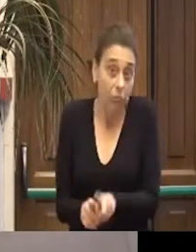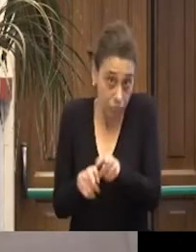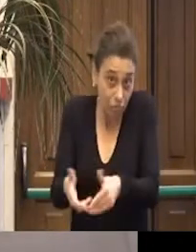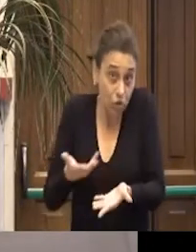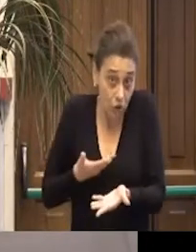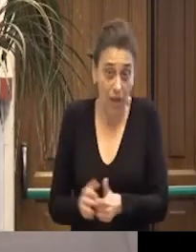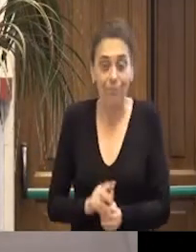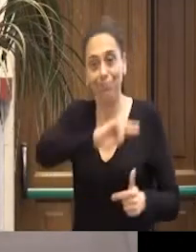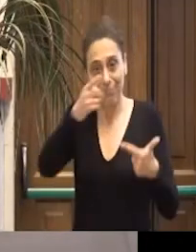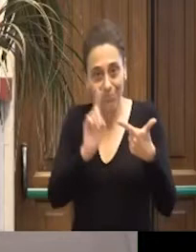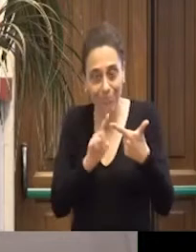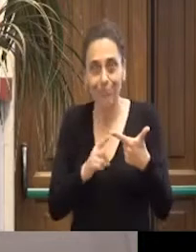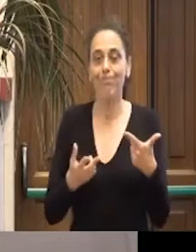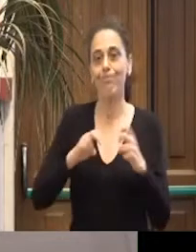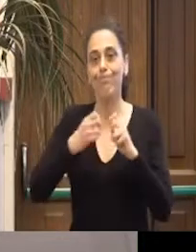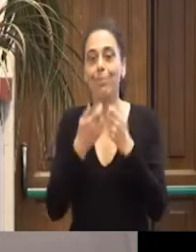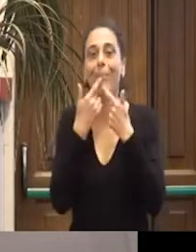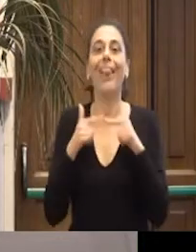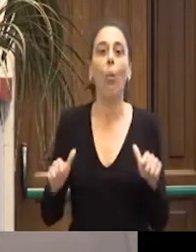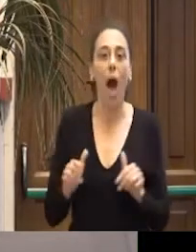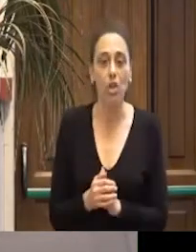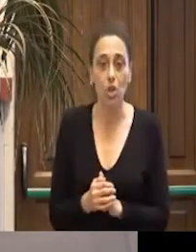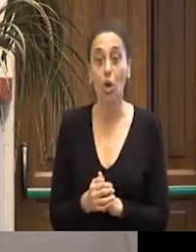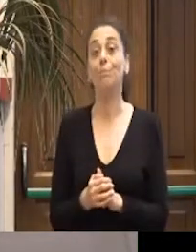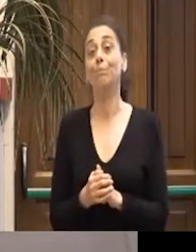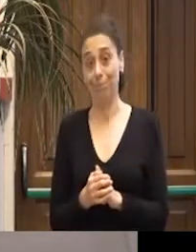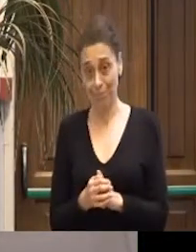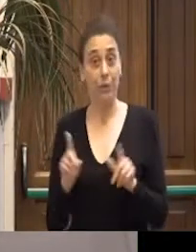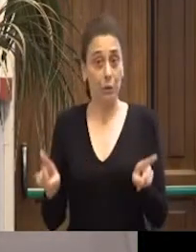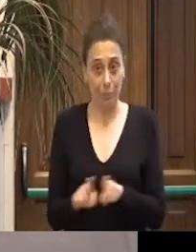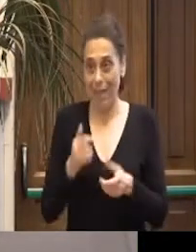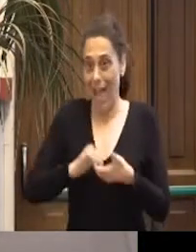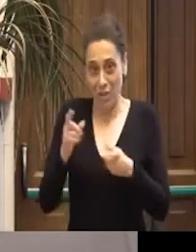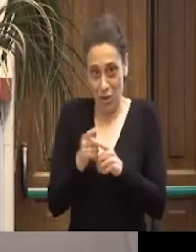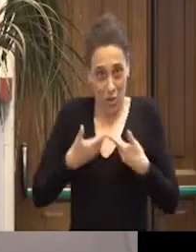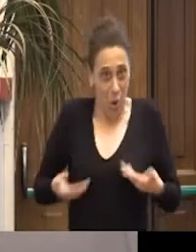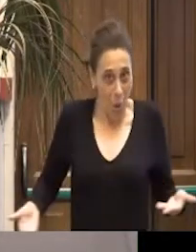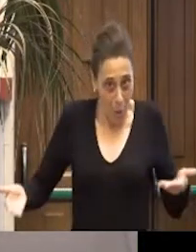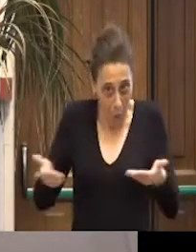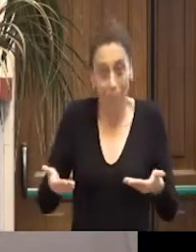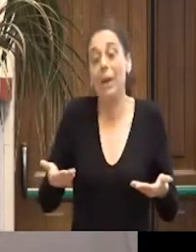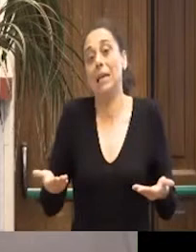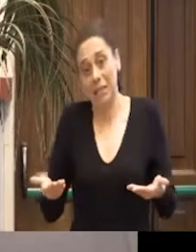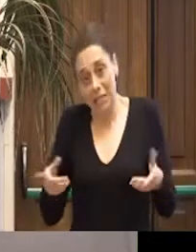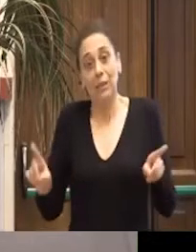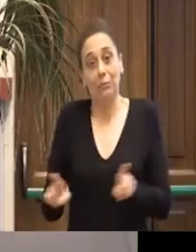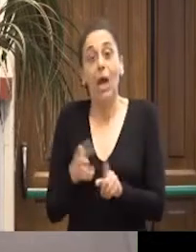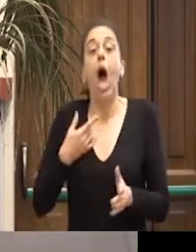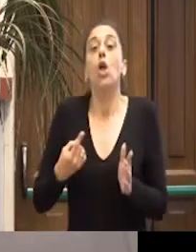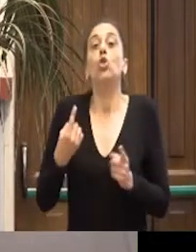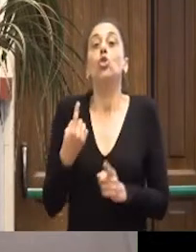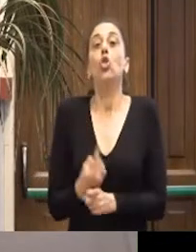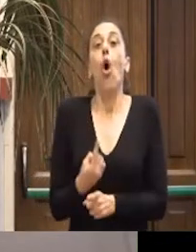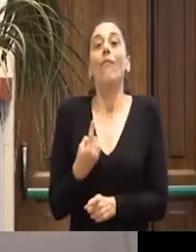il tema dei linguaggi. È evidente che anche un'associazione come la nostra ha il dovere